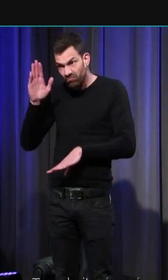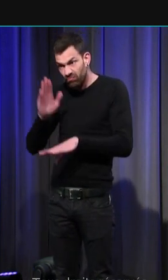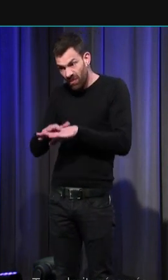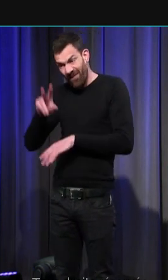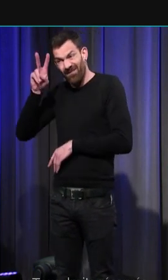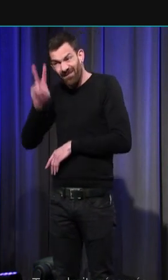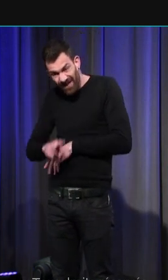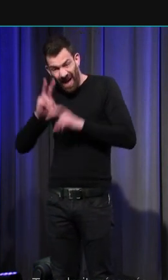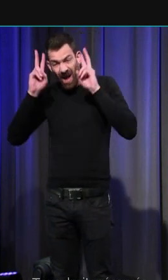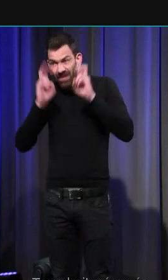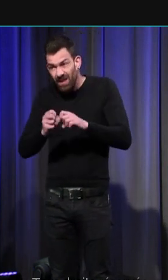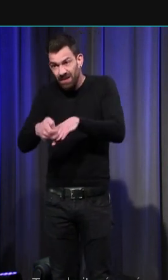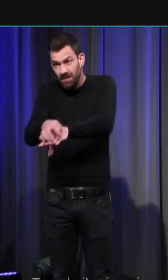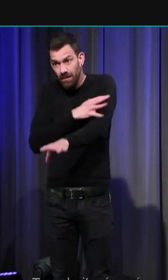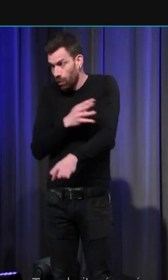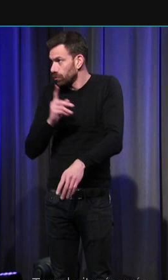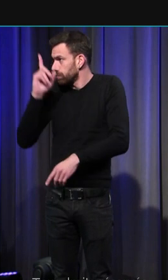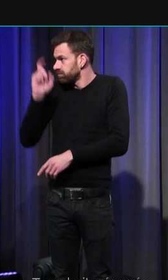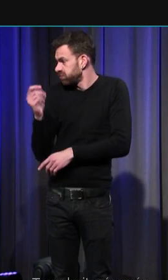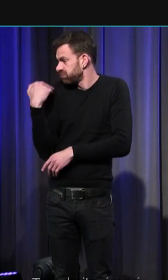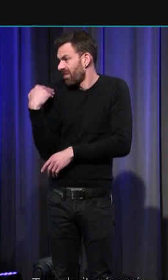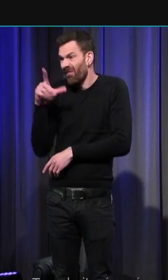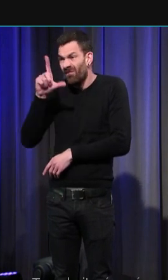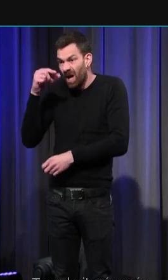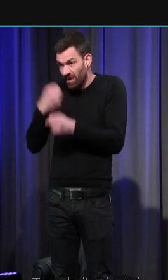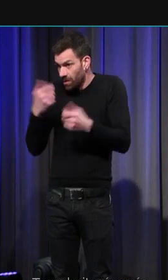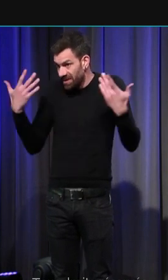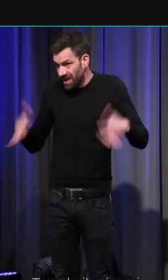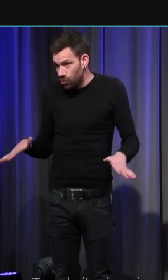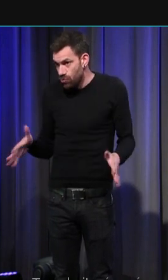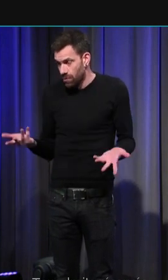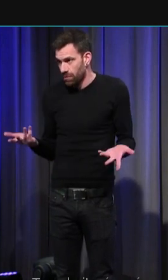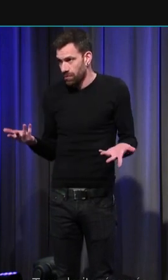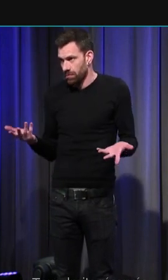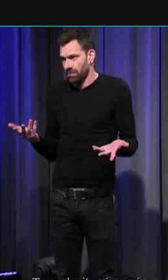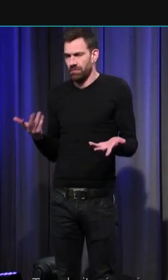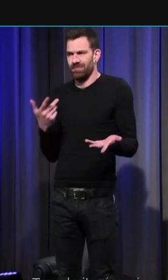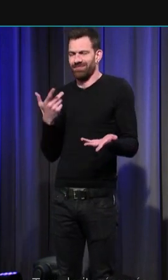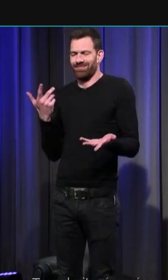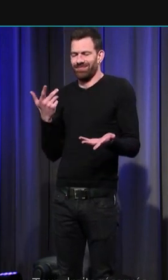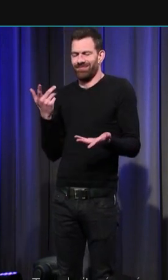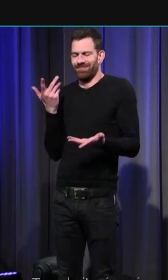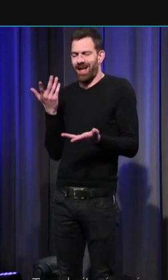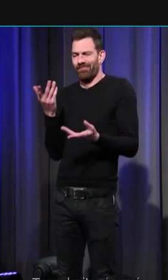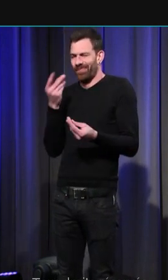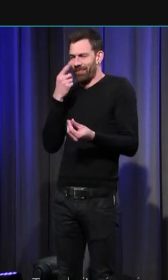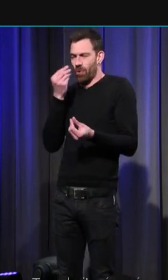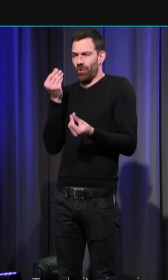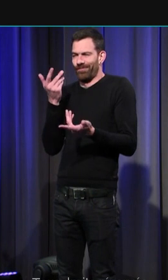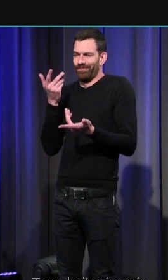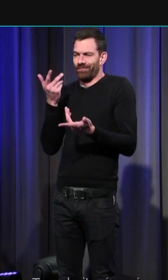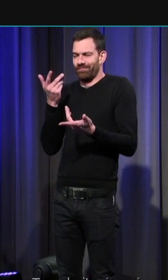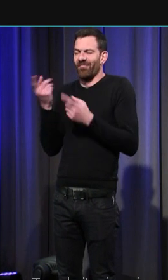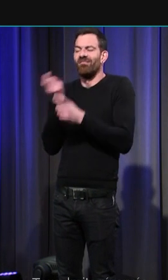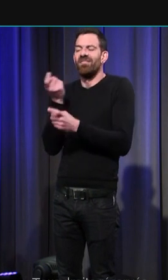'on parle et qu tente de faire une histoire des émotions ? Cette impression est en partie faussée par la nouveauté du vocabulaire.